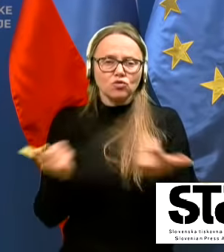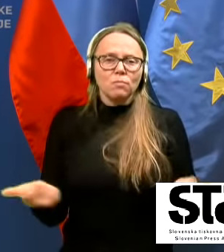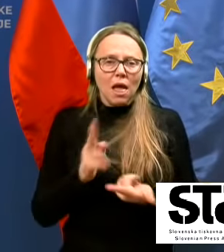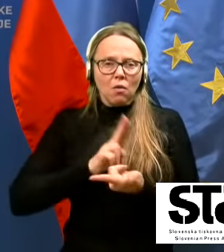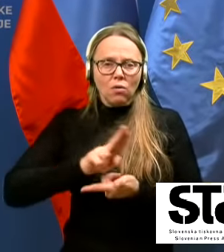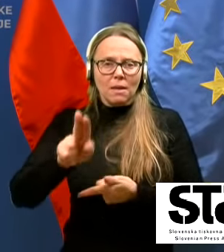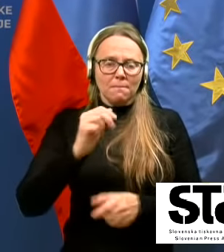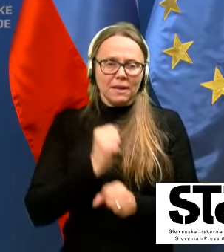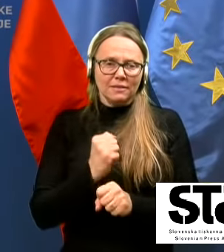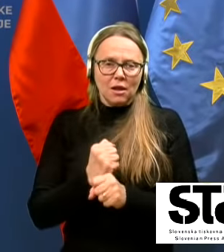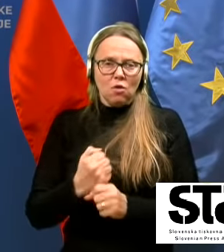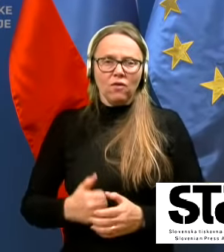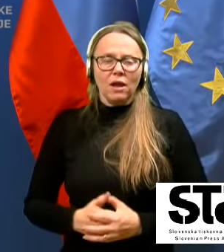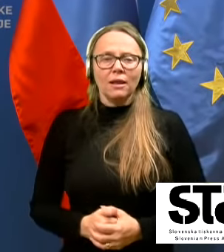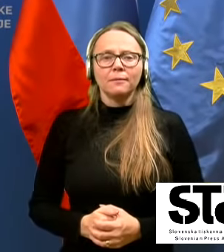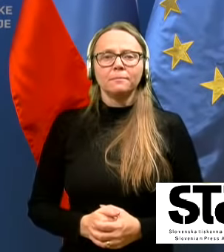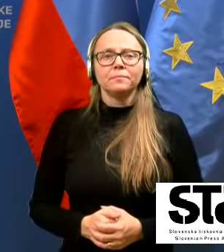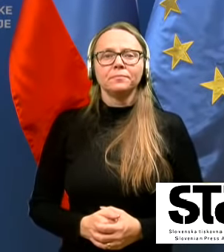delovala.